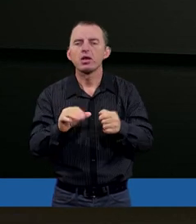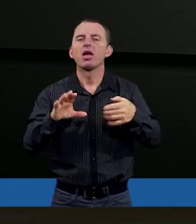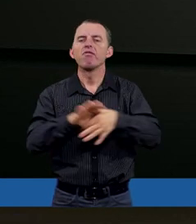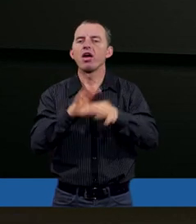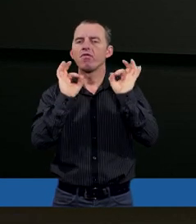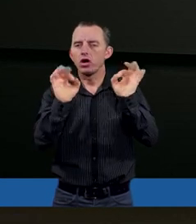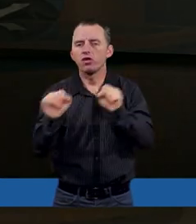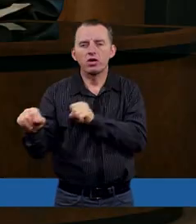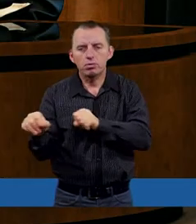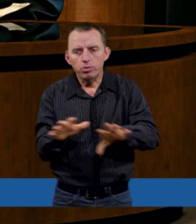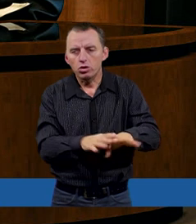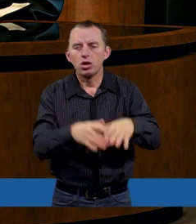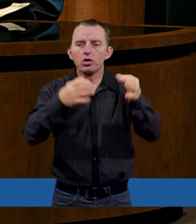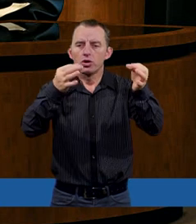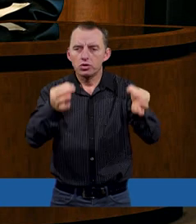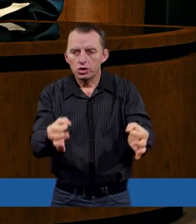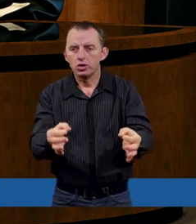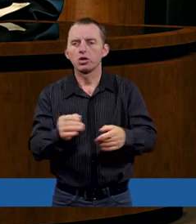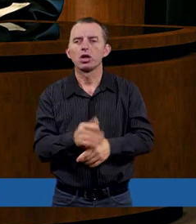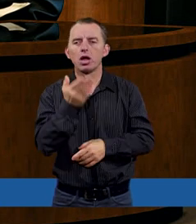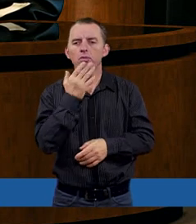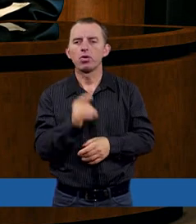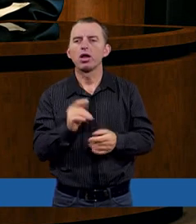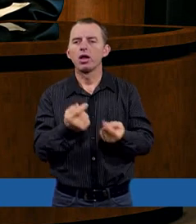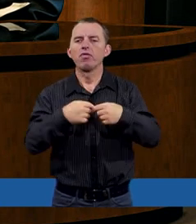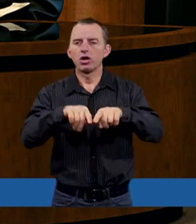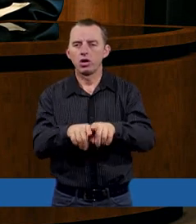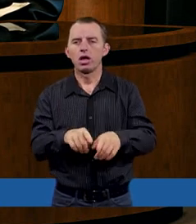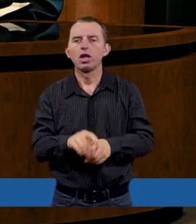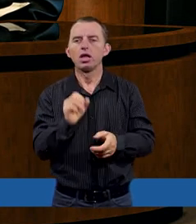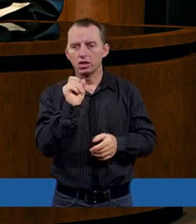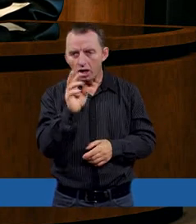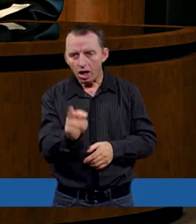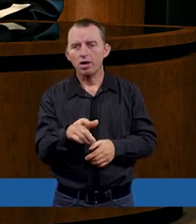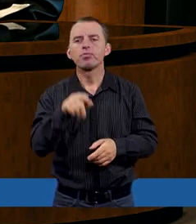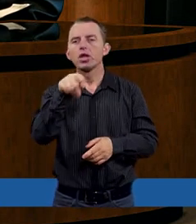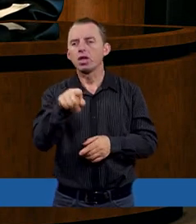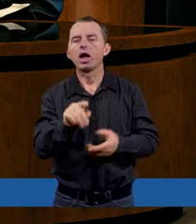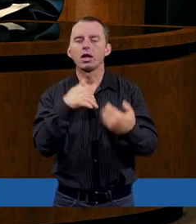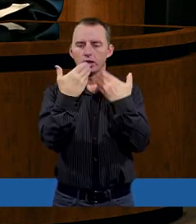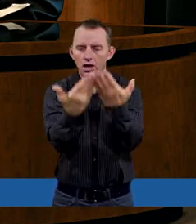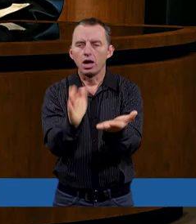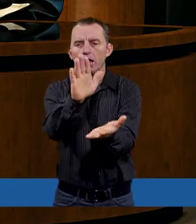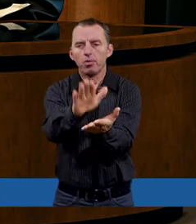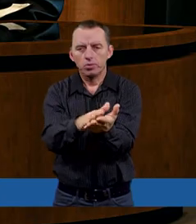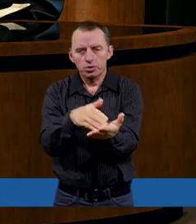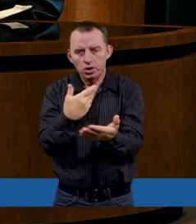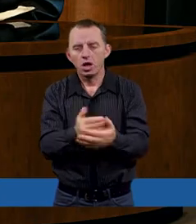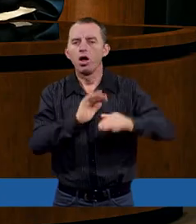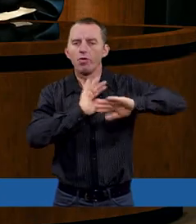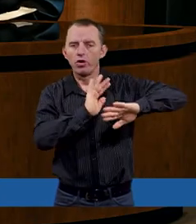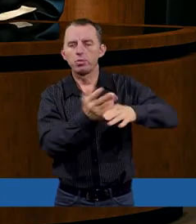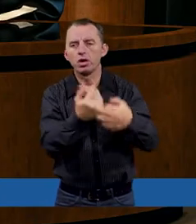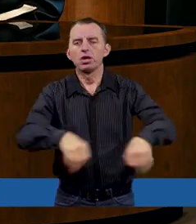To jest takie powiedzenie dzisiaj, że dobrymi chęciami piekło jest wyblokowane. No tak, tak. oni dali tego przykład. Dokładnie. Chcieli obronić